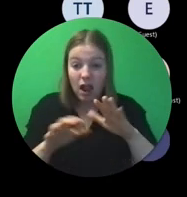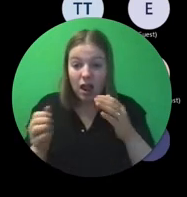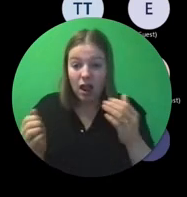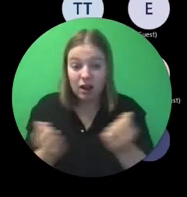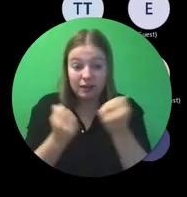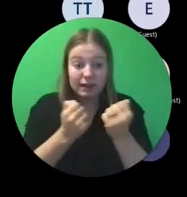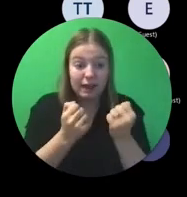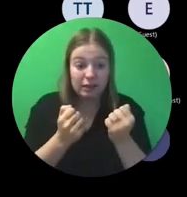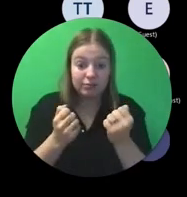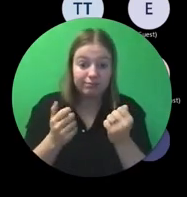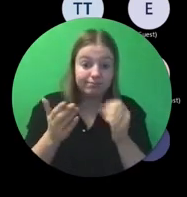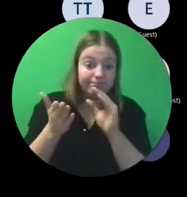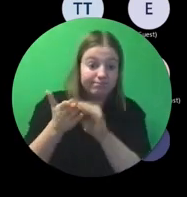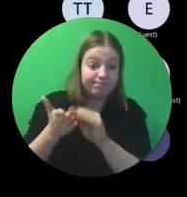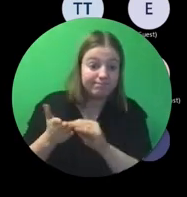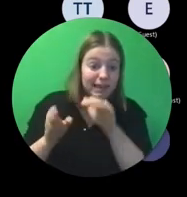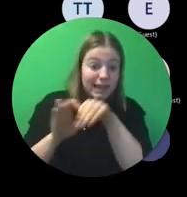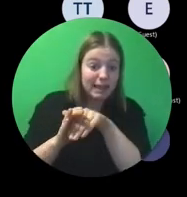mee gecoverd is.